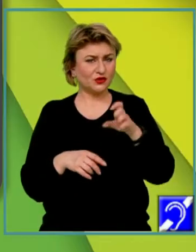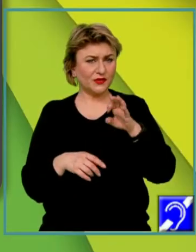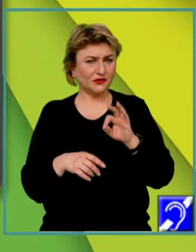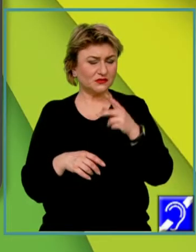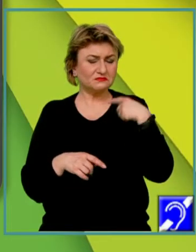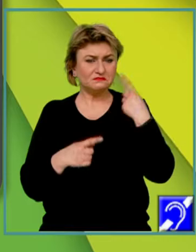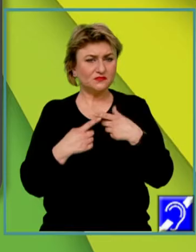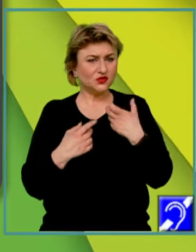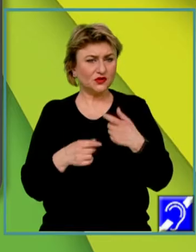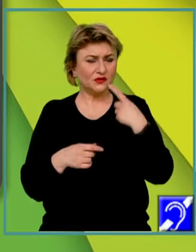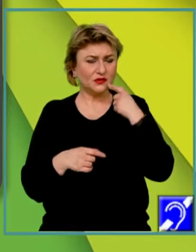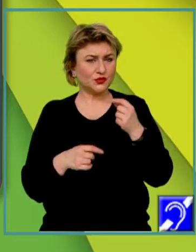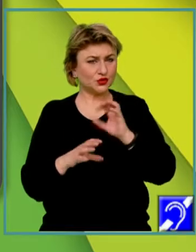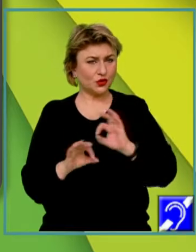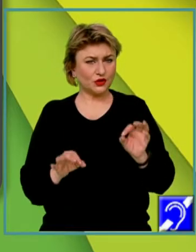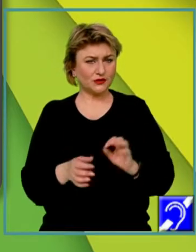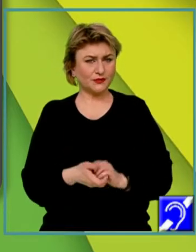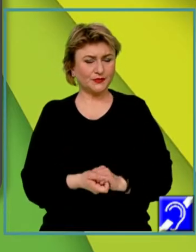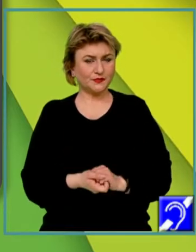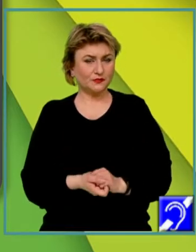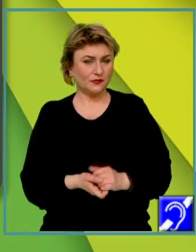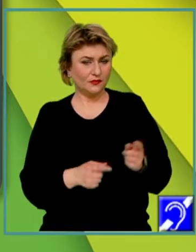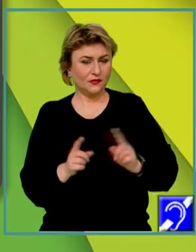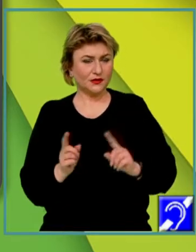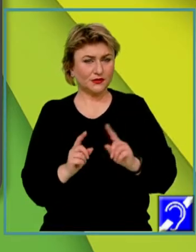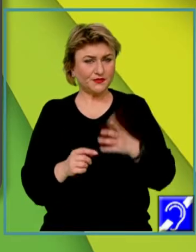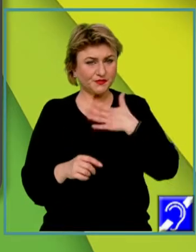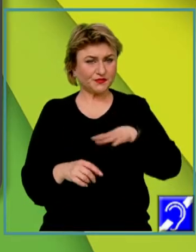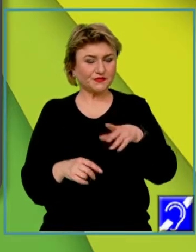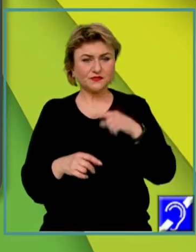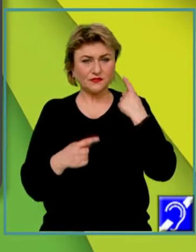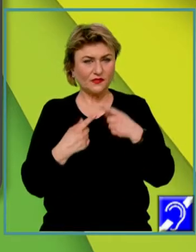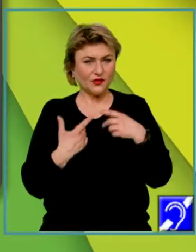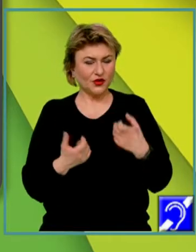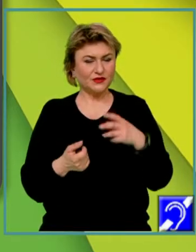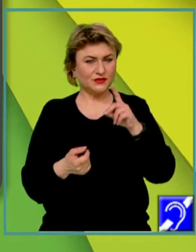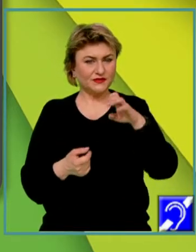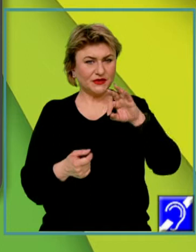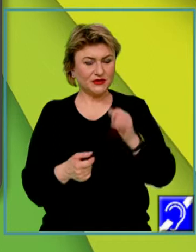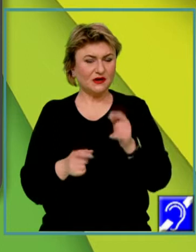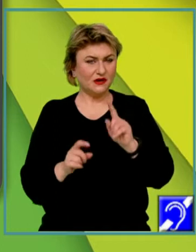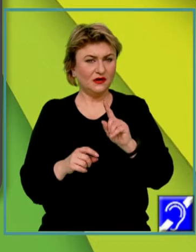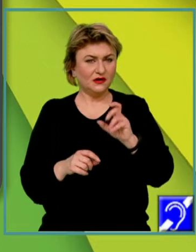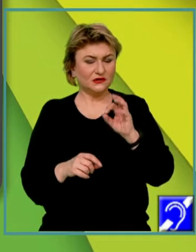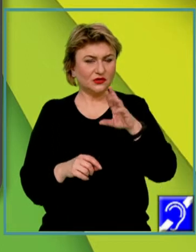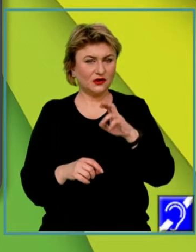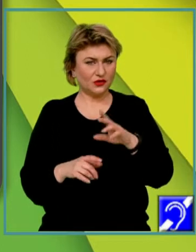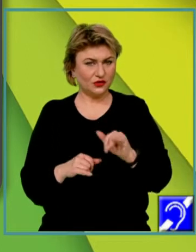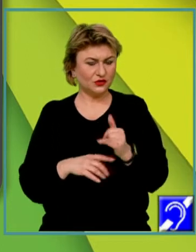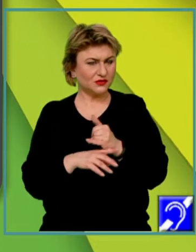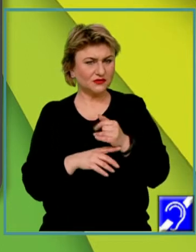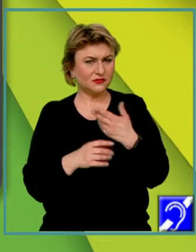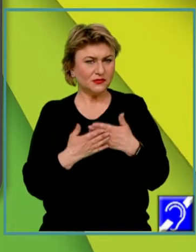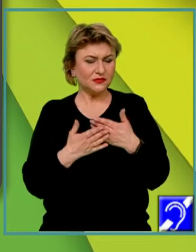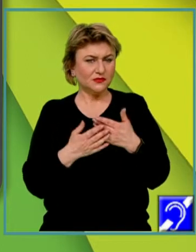identificăm răspunsurile corecte. Dacă vrem să identificăm definiția chestionarului, o să observăm că